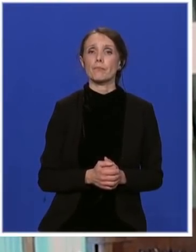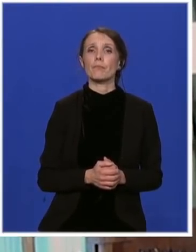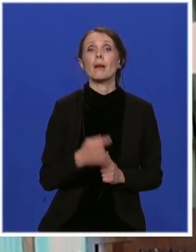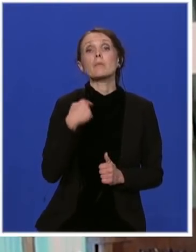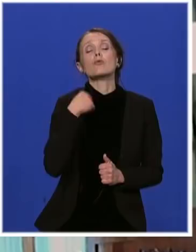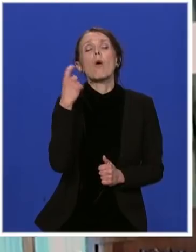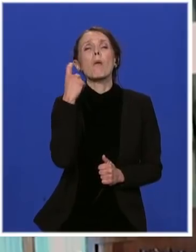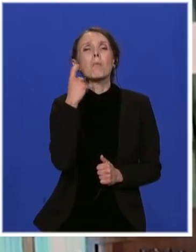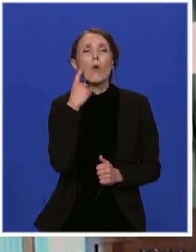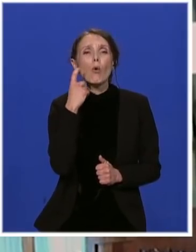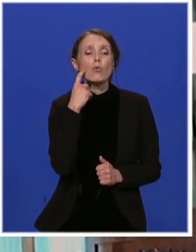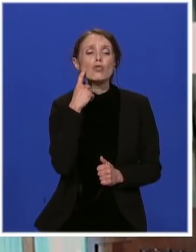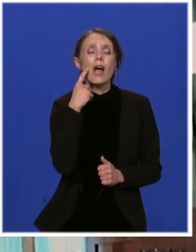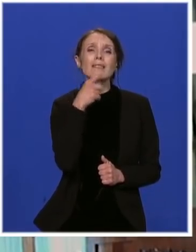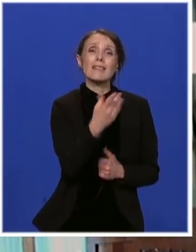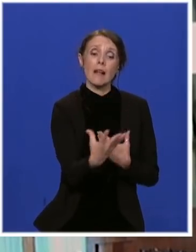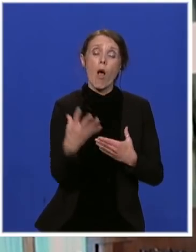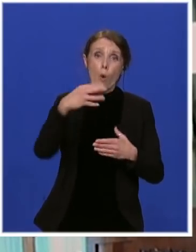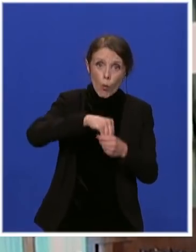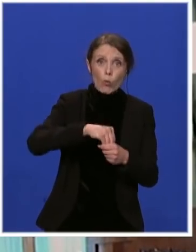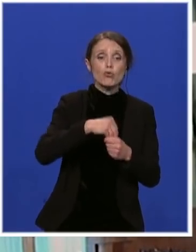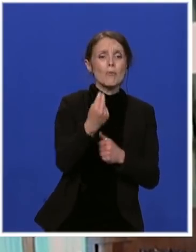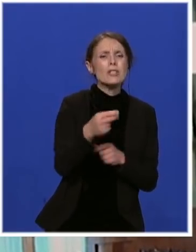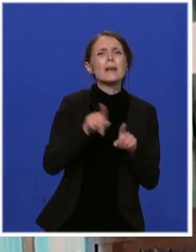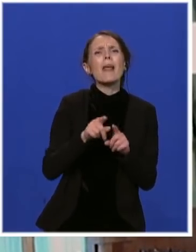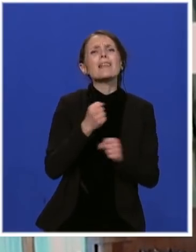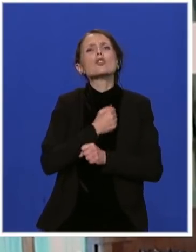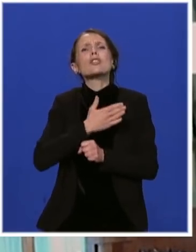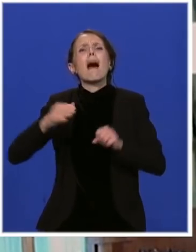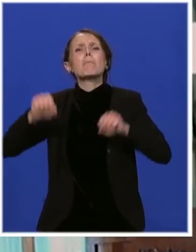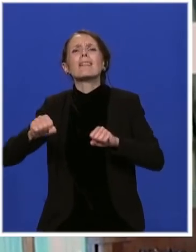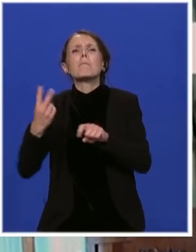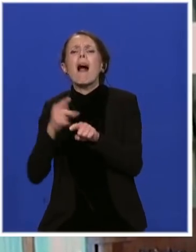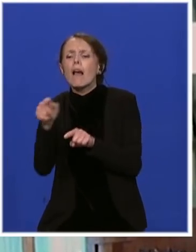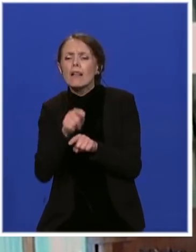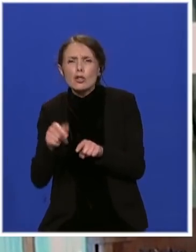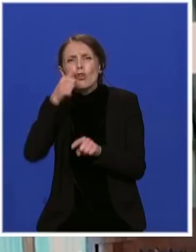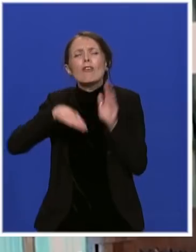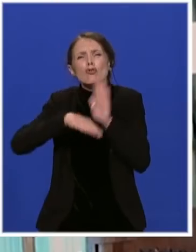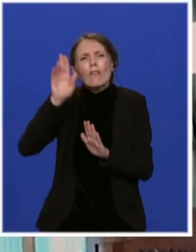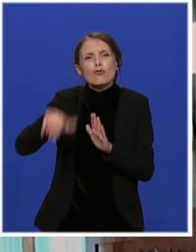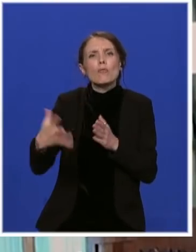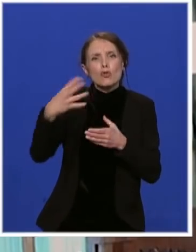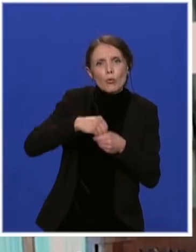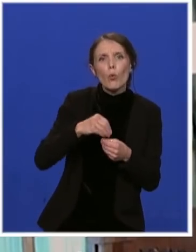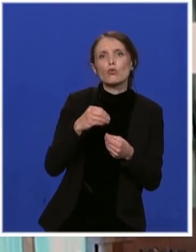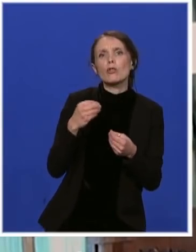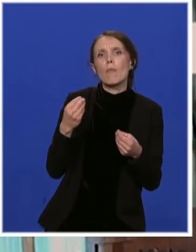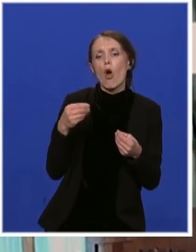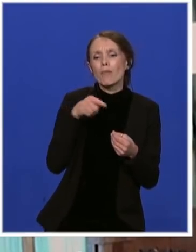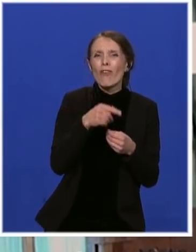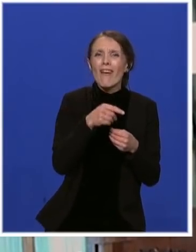Pokušat ćemo da uključimo Srbiju i druge zemlje Zapadnog Balkana što više možemo u